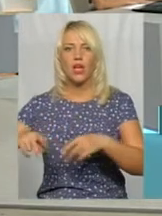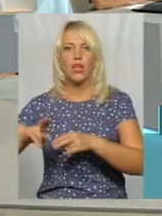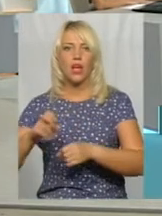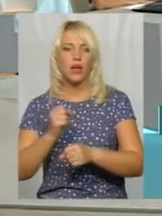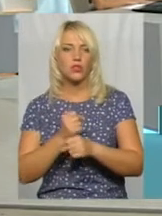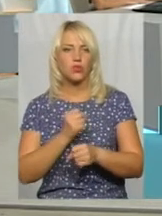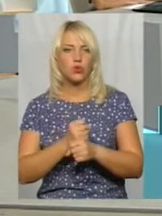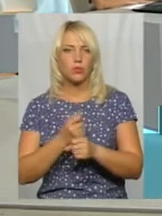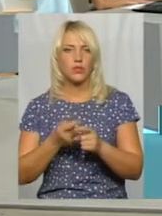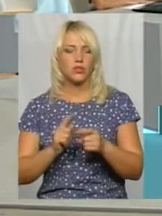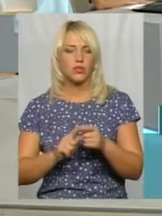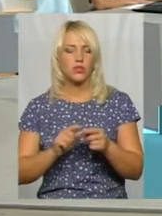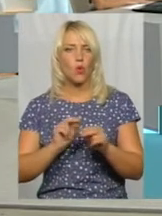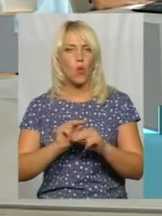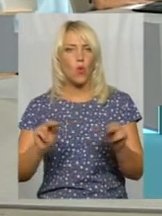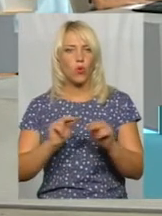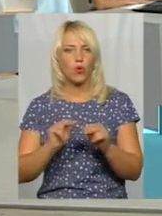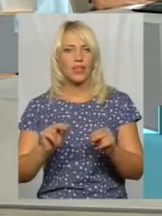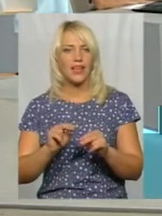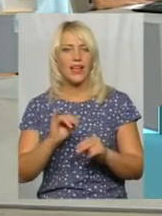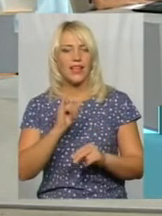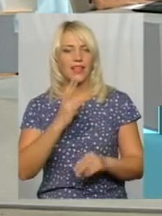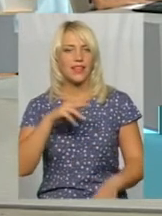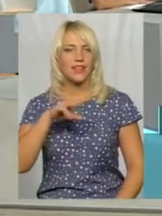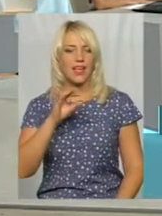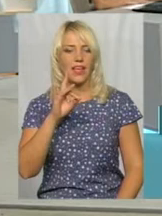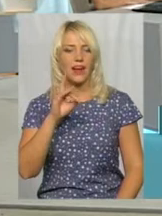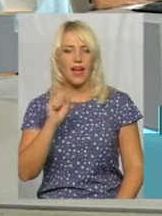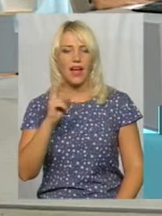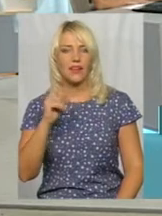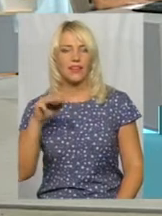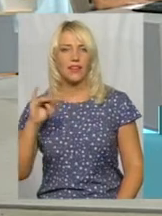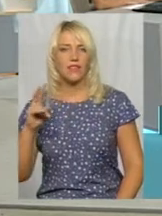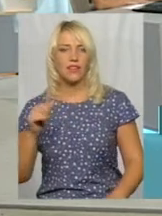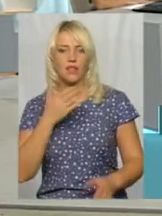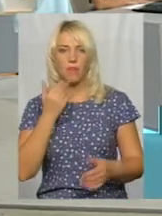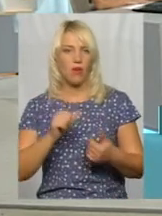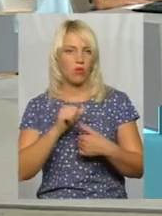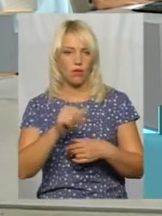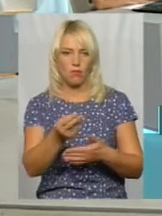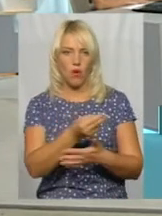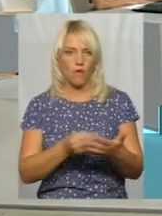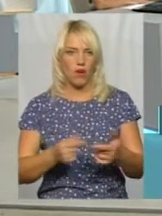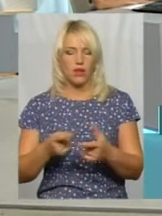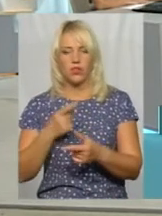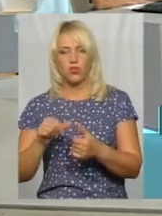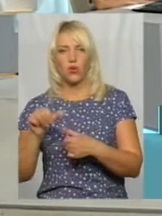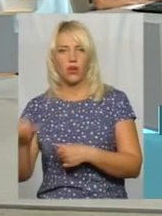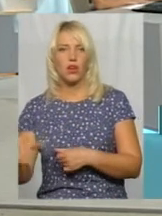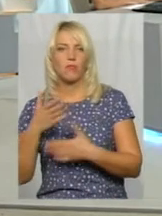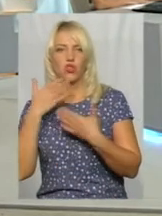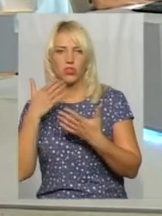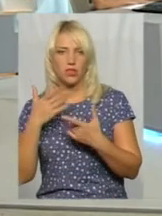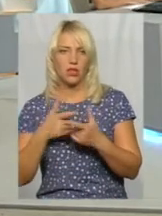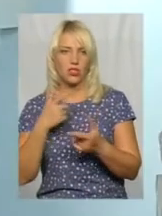інтерактику. Тобто, уроки будуть інтерактивні, в якому плані? Нема окремого взятого урока малювання, чи читання, чи